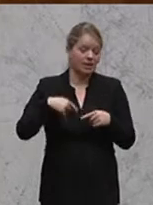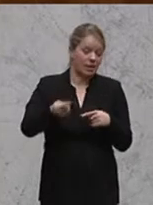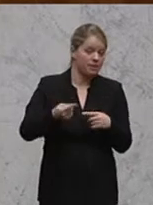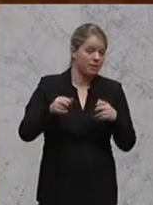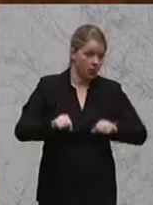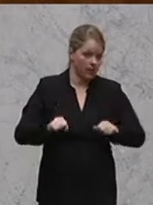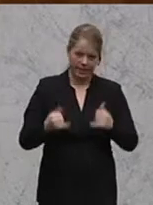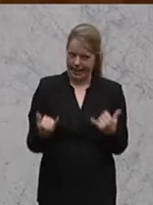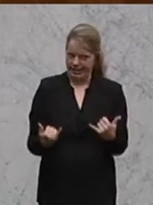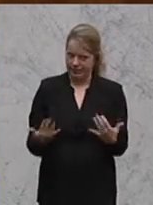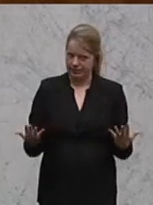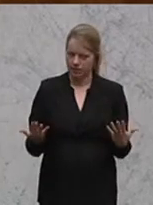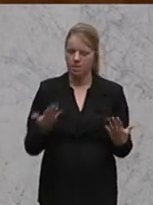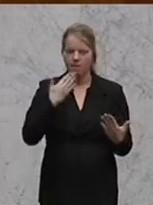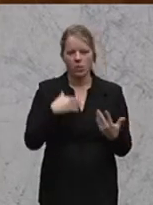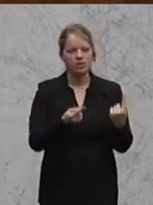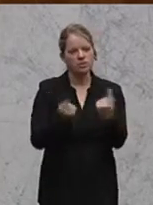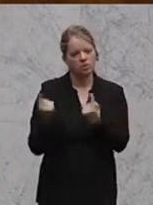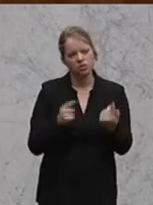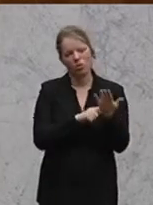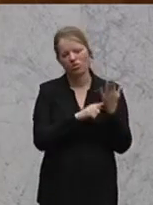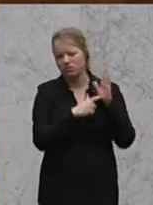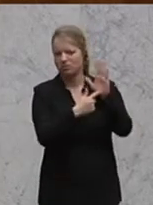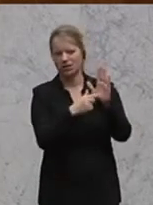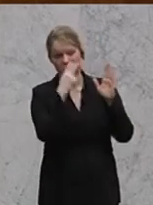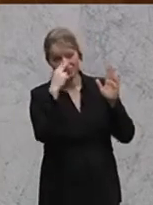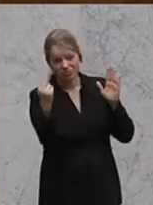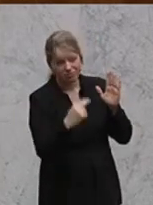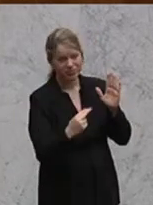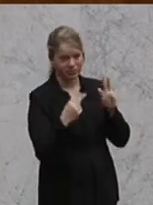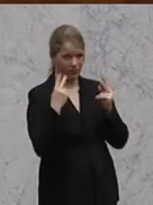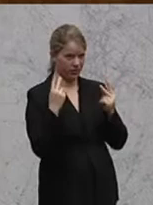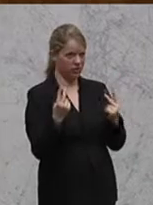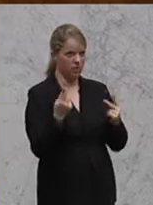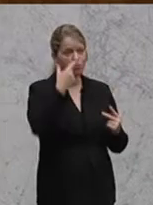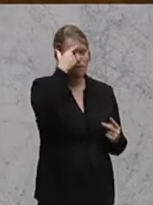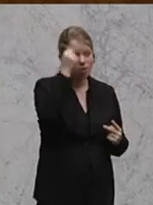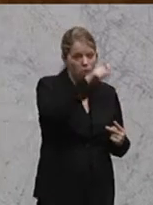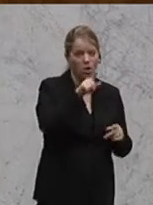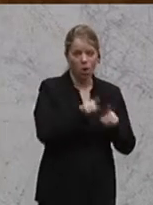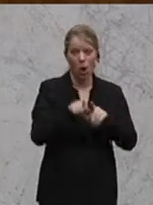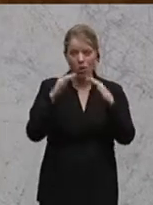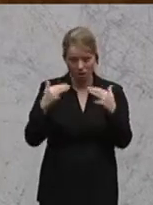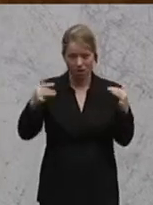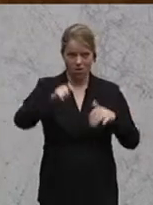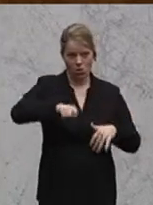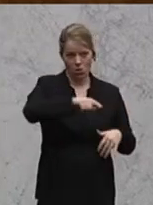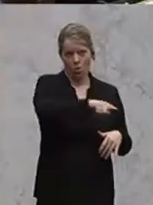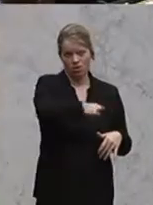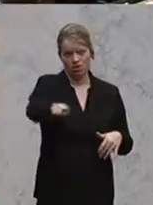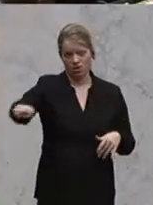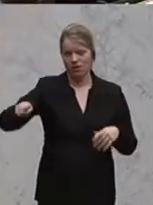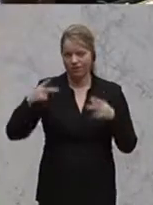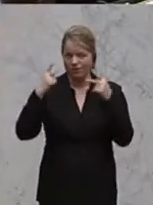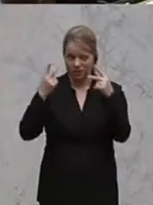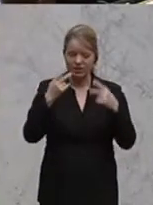auf einen Umstand hinzuweisen, der sehr beachtenswert ist. Und zwar nicht nur für die Bevölkerung, sondern auch für Sie hier, jeden Einzelnen, jede